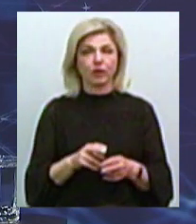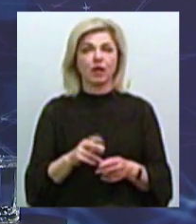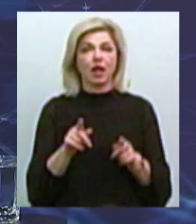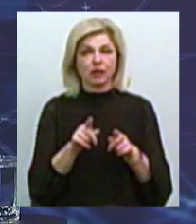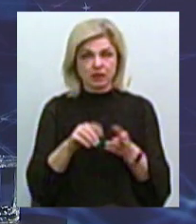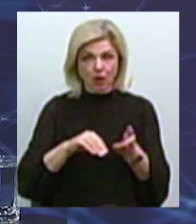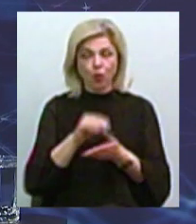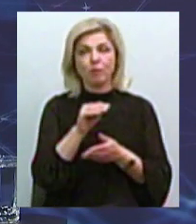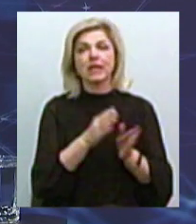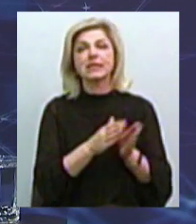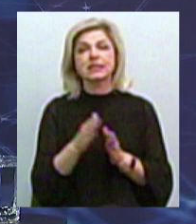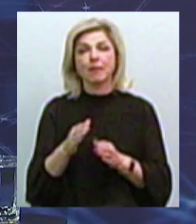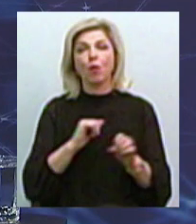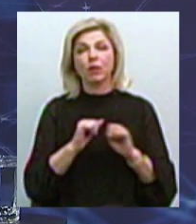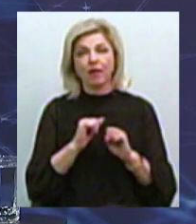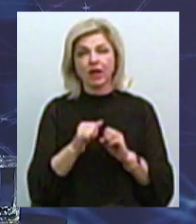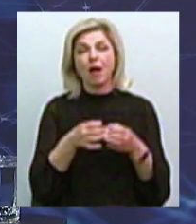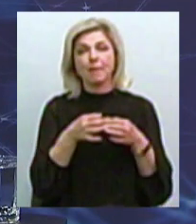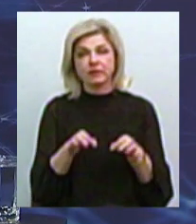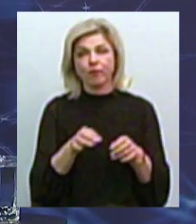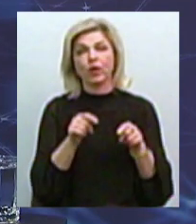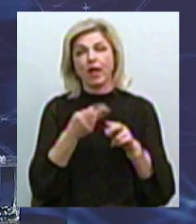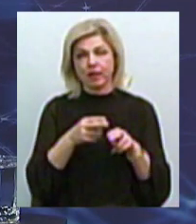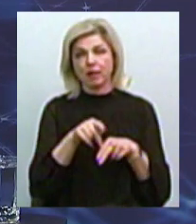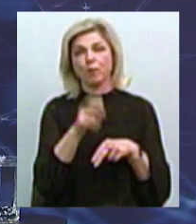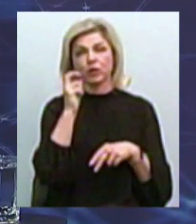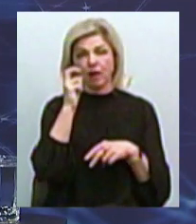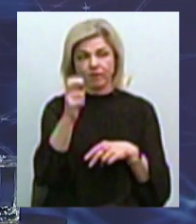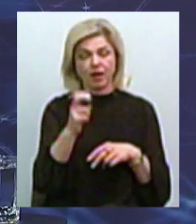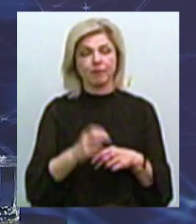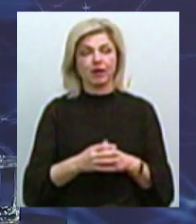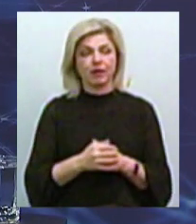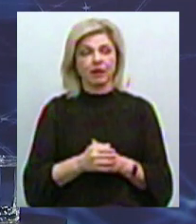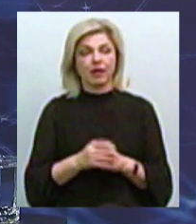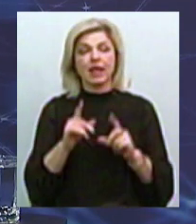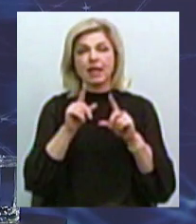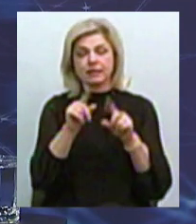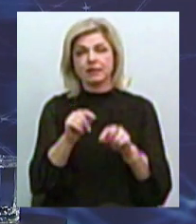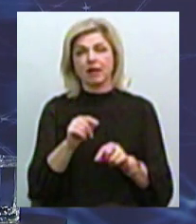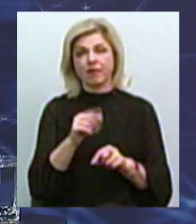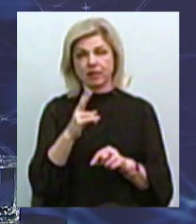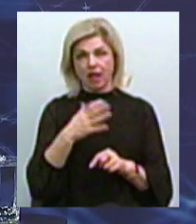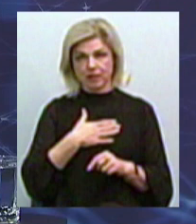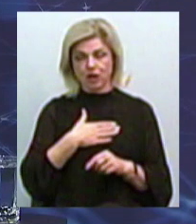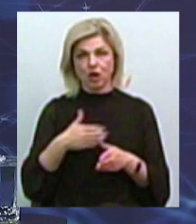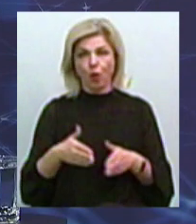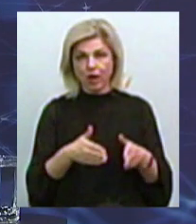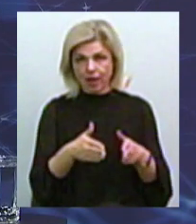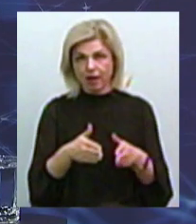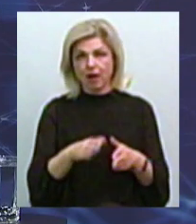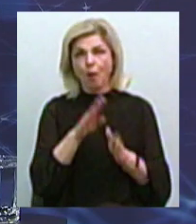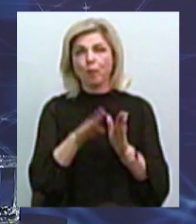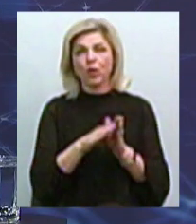Закуплена система управління, которая позволить цьому трамваю їздити на наших коліях, на наших подстанціях.